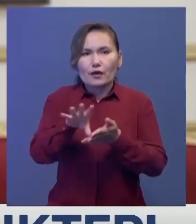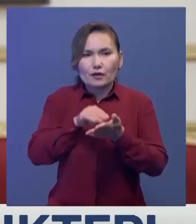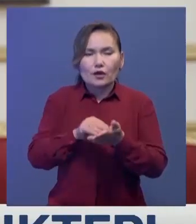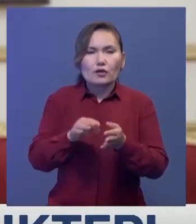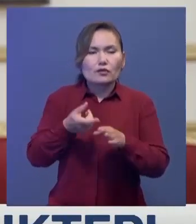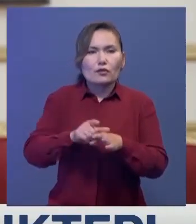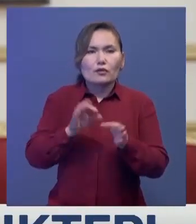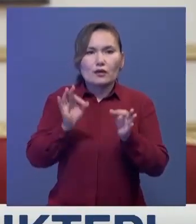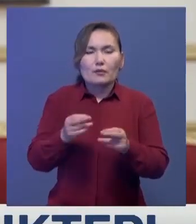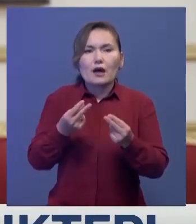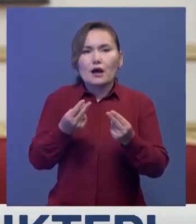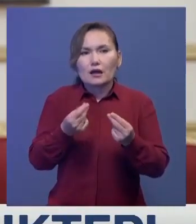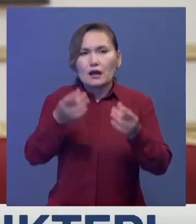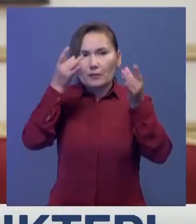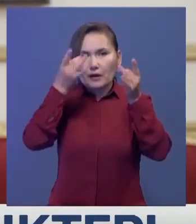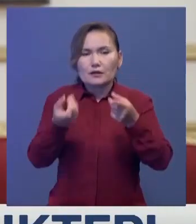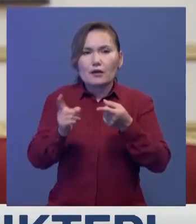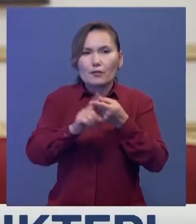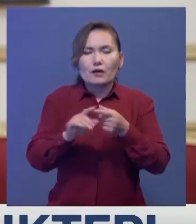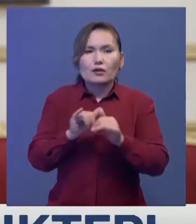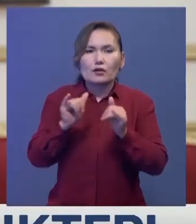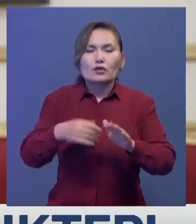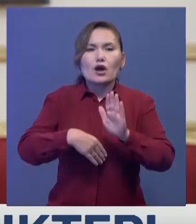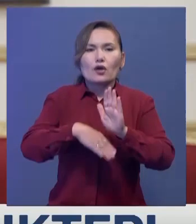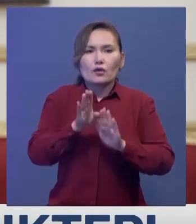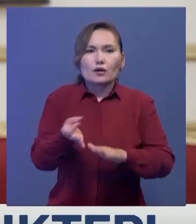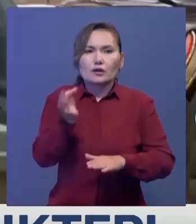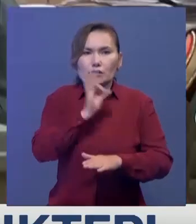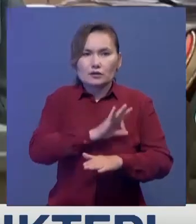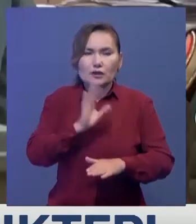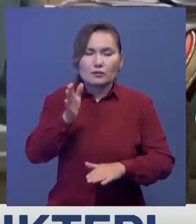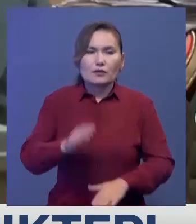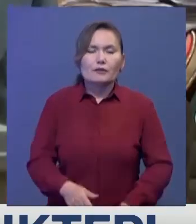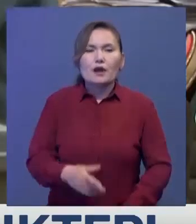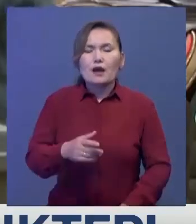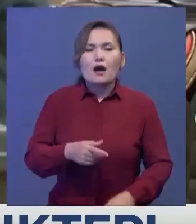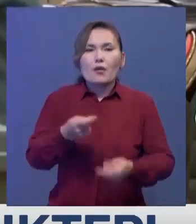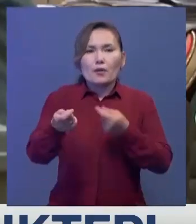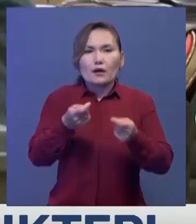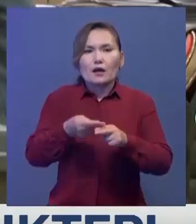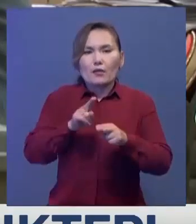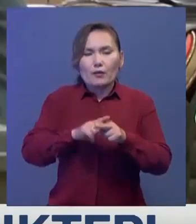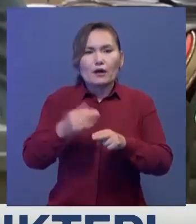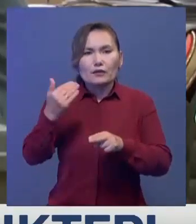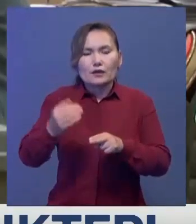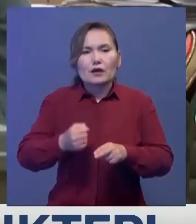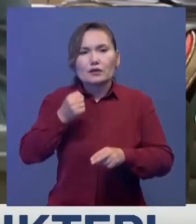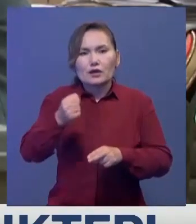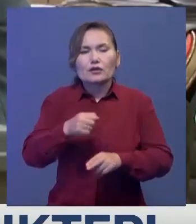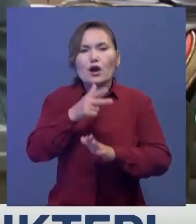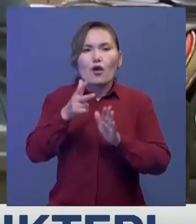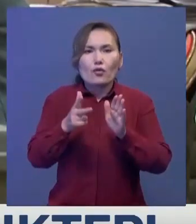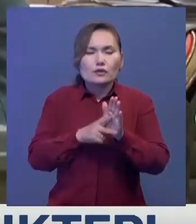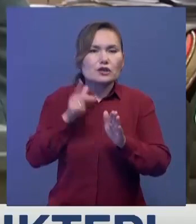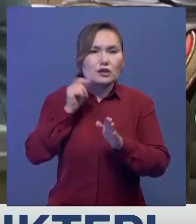қос тараптың қаржылай және мәдени байланыстарын ұғайтуға ұқпал етереді. Мәрлерді кәмелет жасқа толған және сол ауданда тұратын